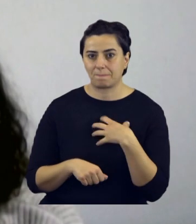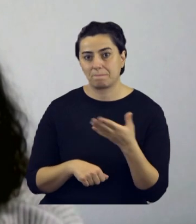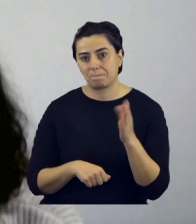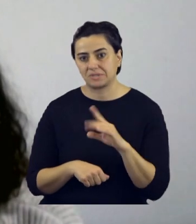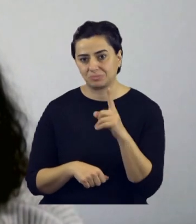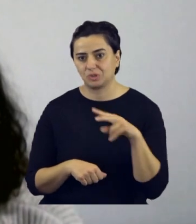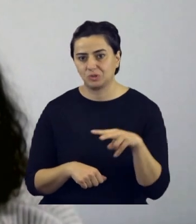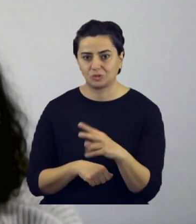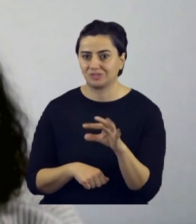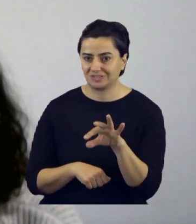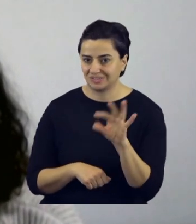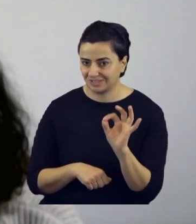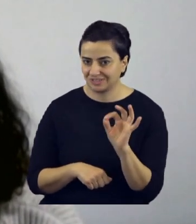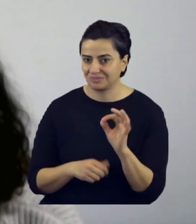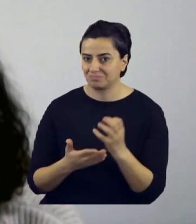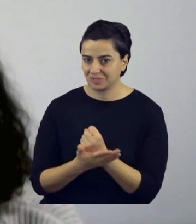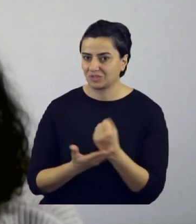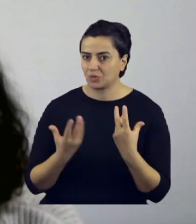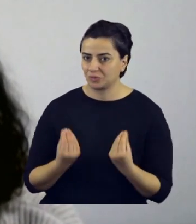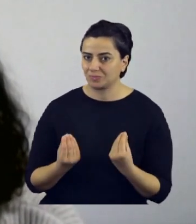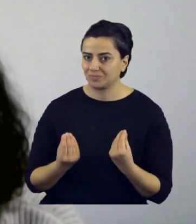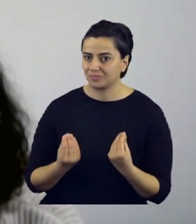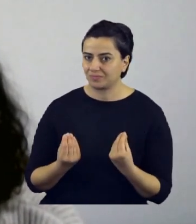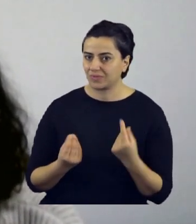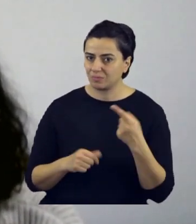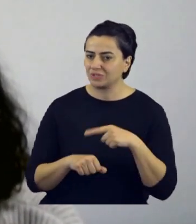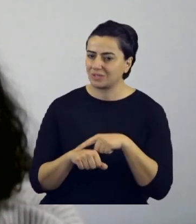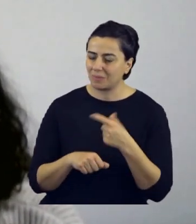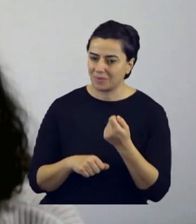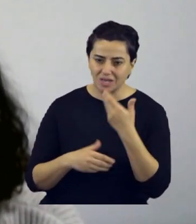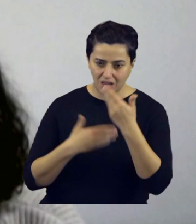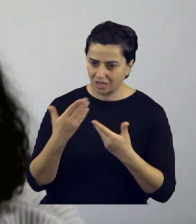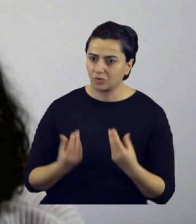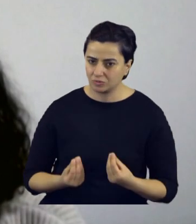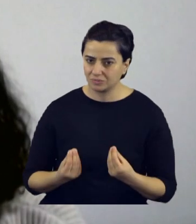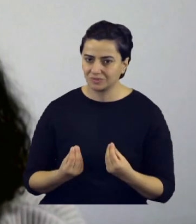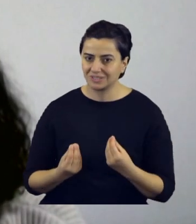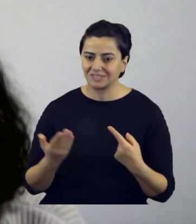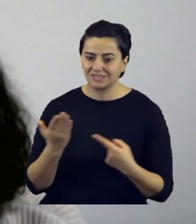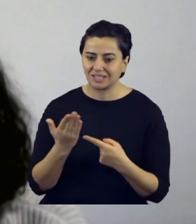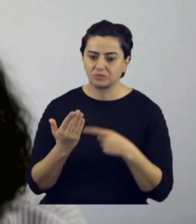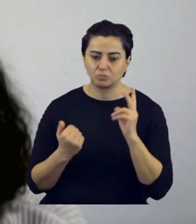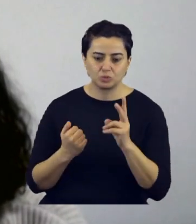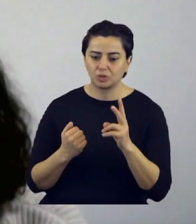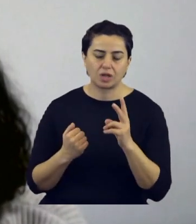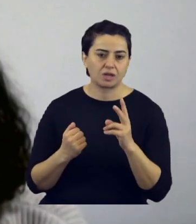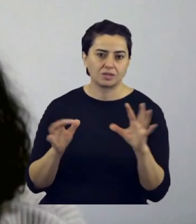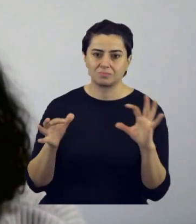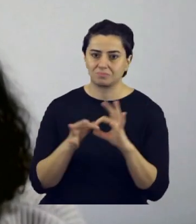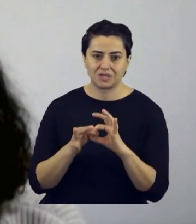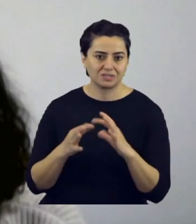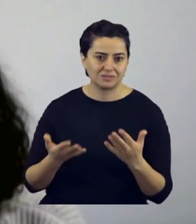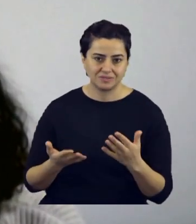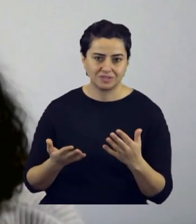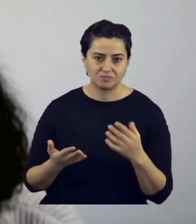sen bambaşka bir yolu tercih edip başarıyla ilerlemişsin. Bu süreci birazcık bize özetleyip teknolojinin buradaki rolünü